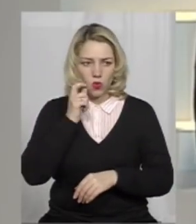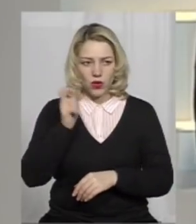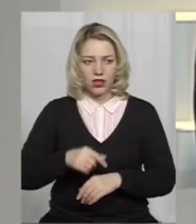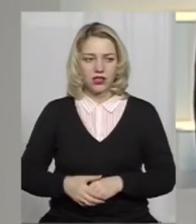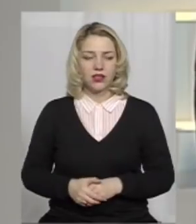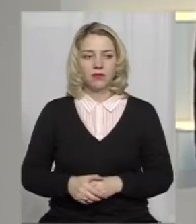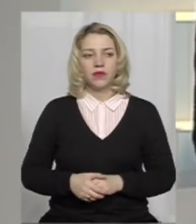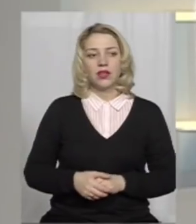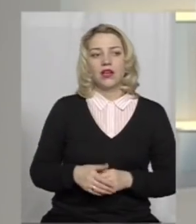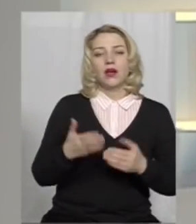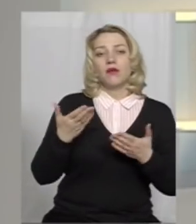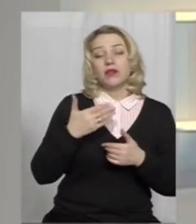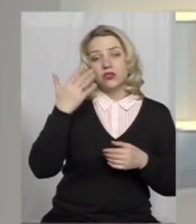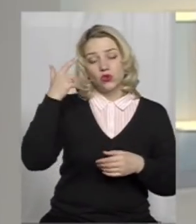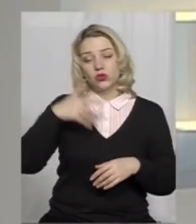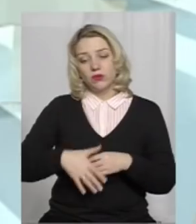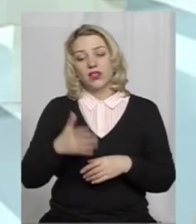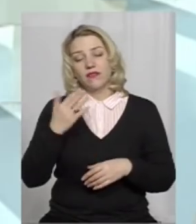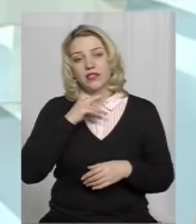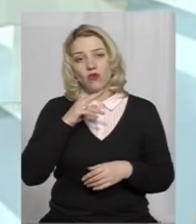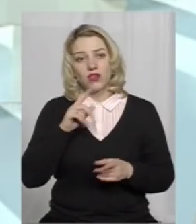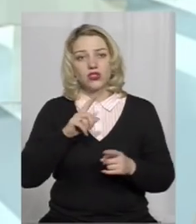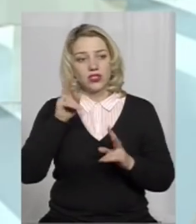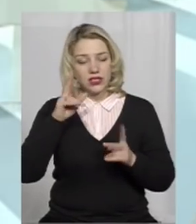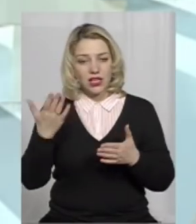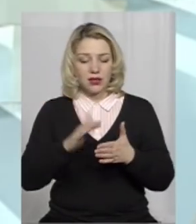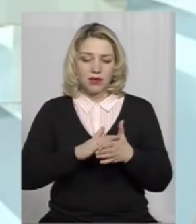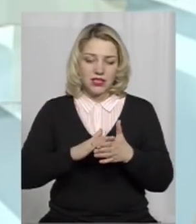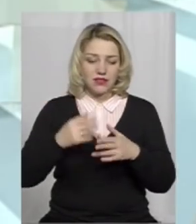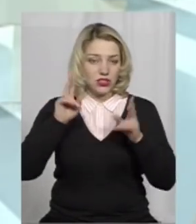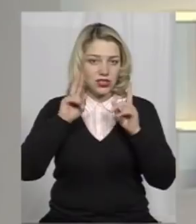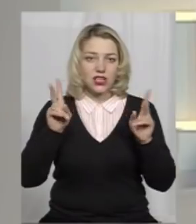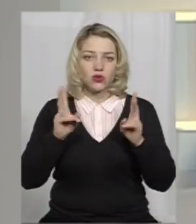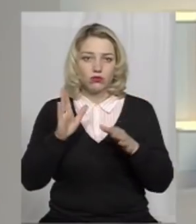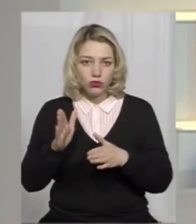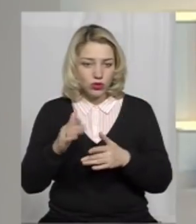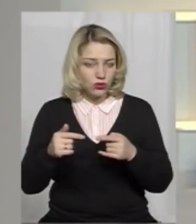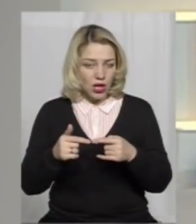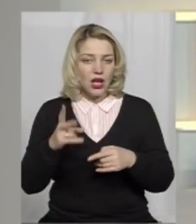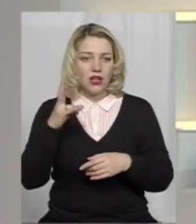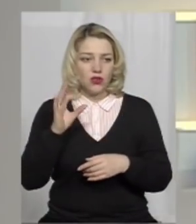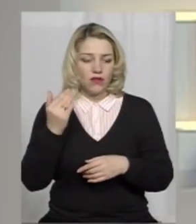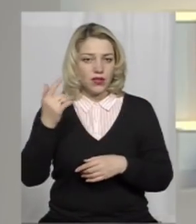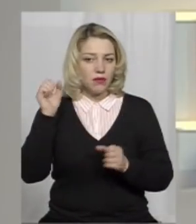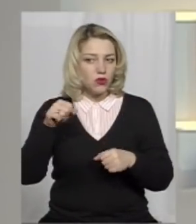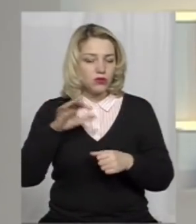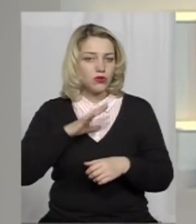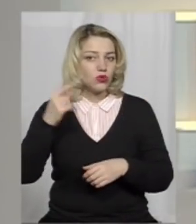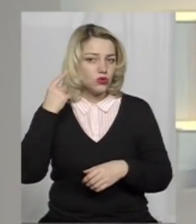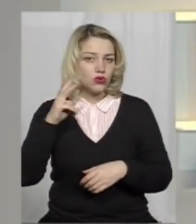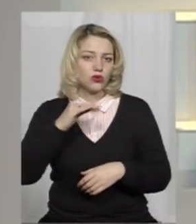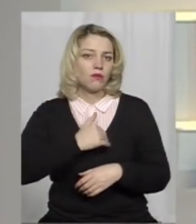Ви зрозуміли, що, ви зауважили, що не знаєте прізвищ, хто саме подавався, але ж, напевно, ви чули про